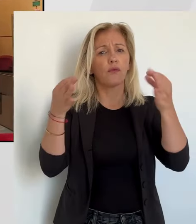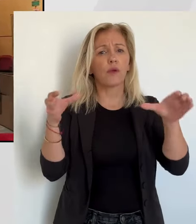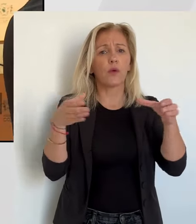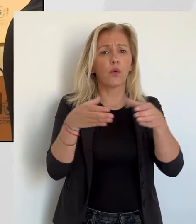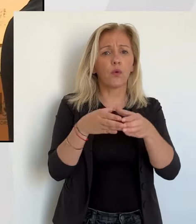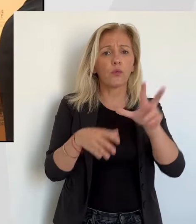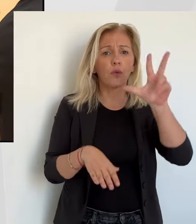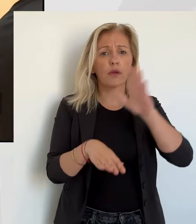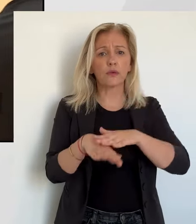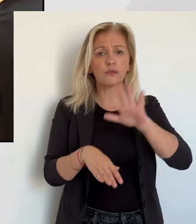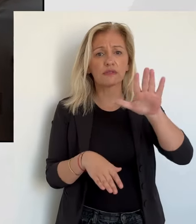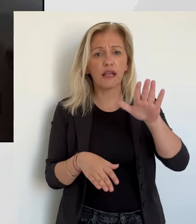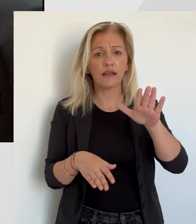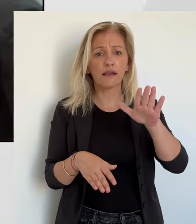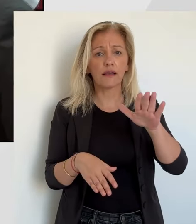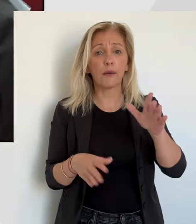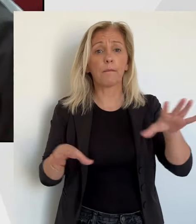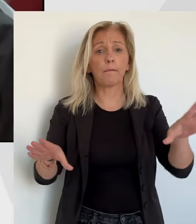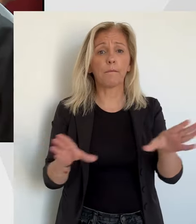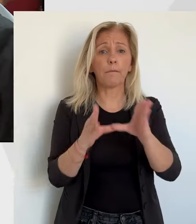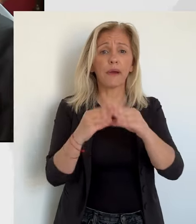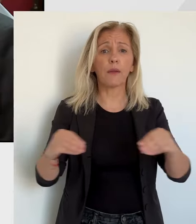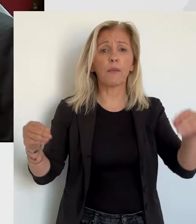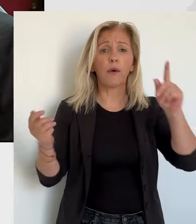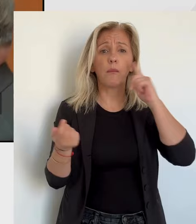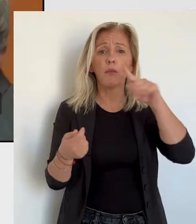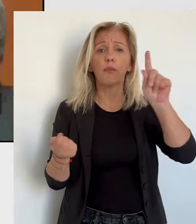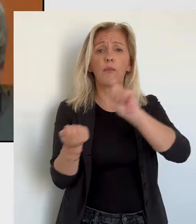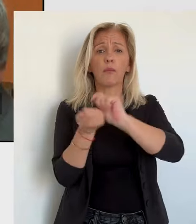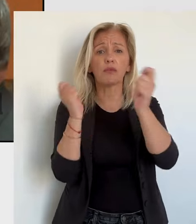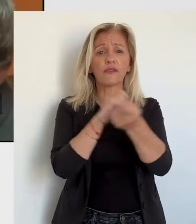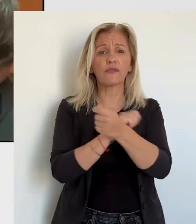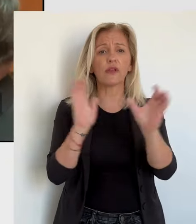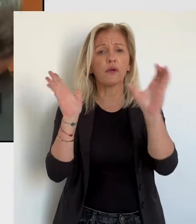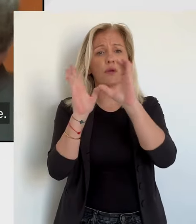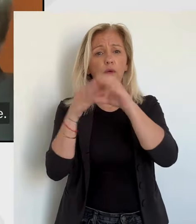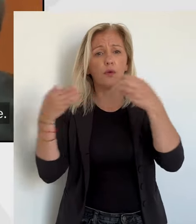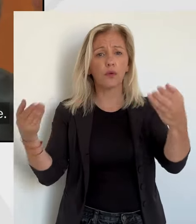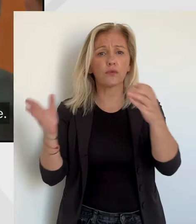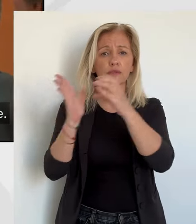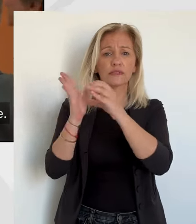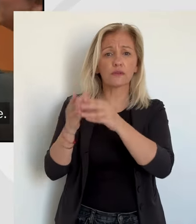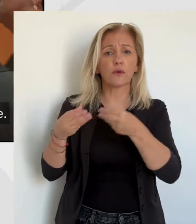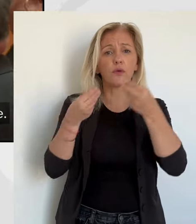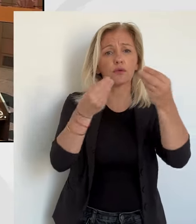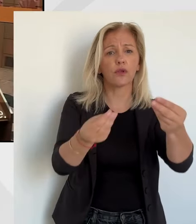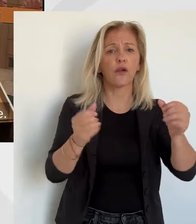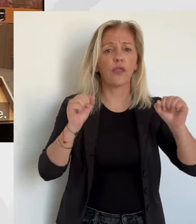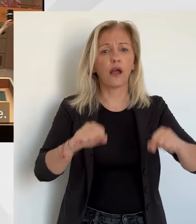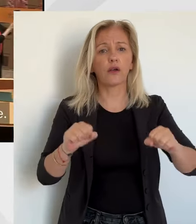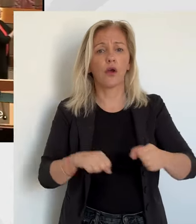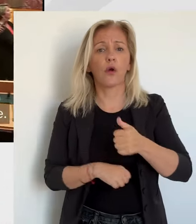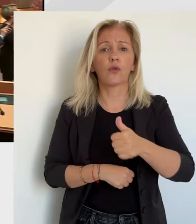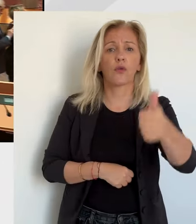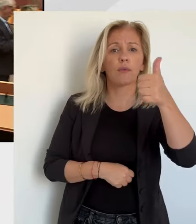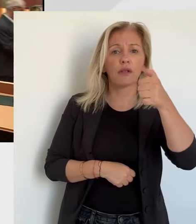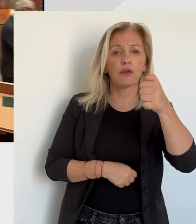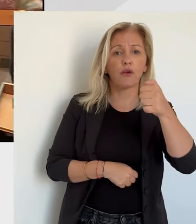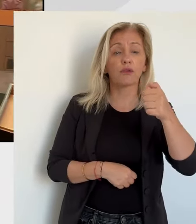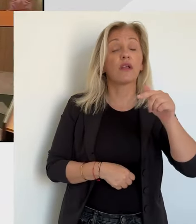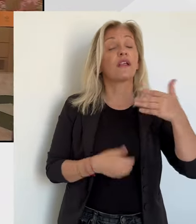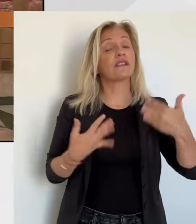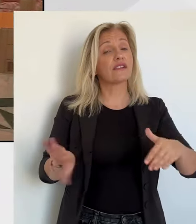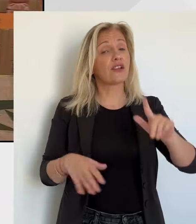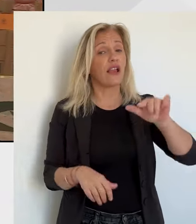majorité de 3 cinquièmes au Parlement pour modifier la constitution et accorder l'autonomie à la Corse relevait déjà de la gageure avec l'Assemblée sortante. Pour la